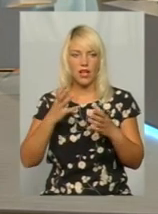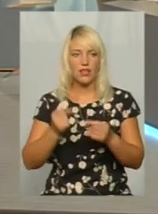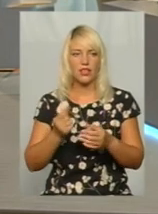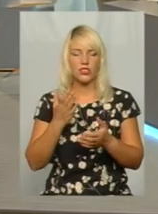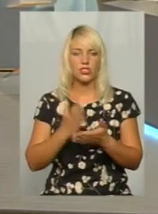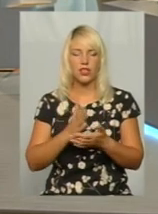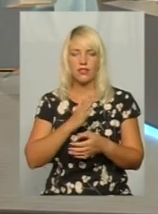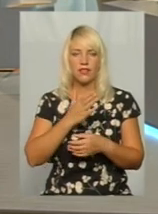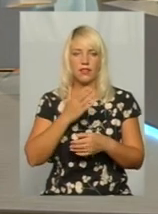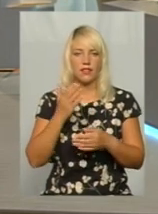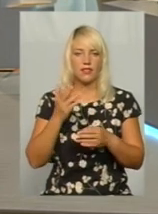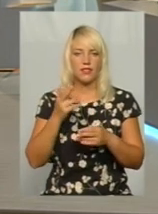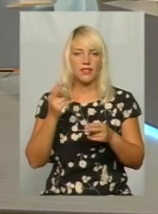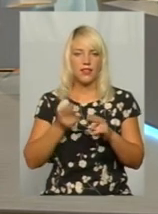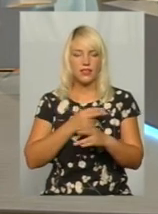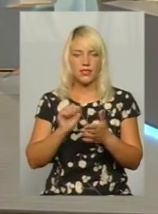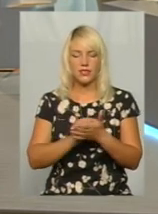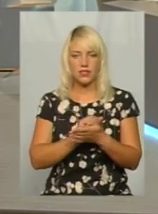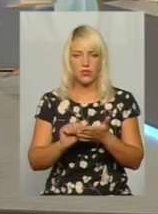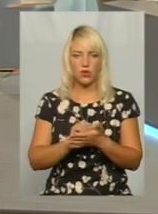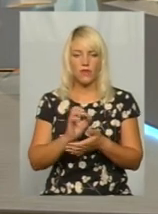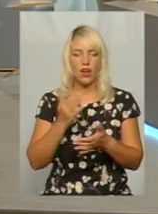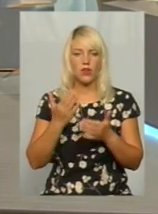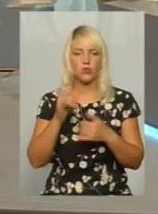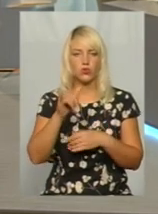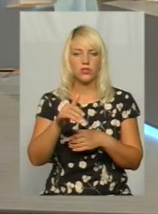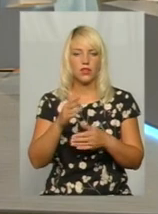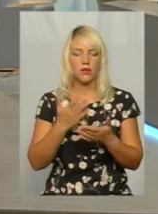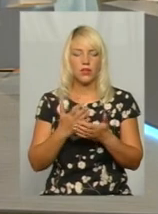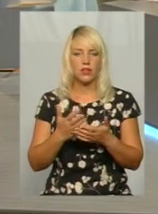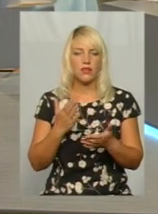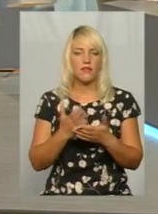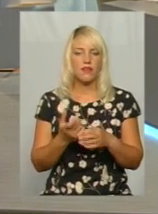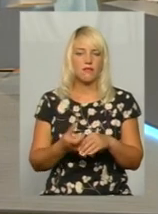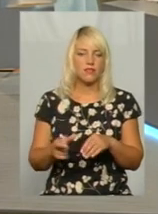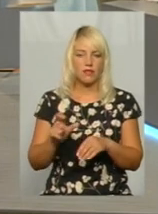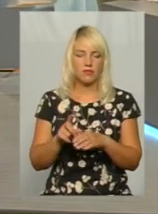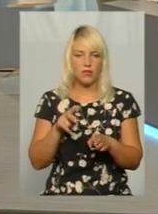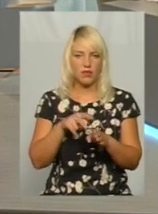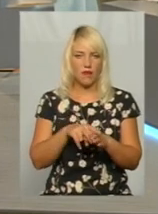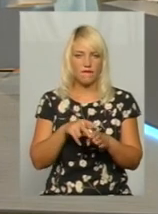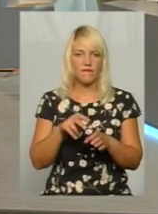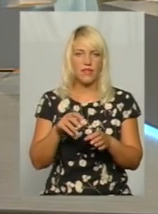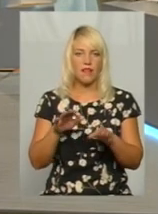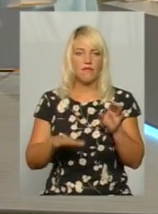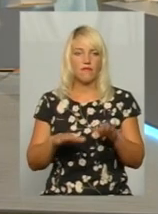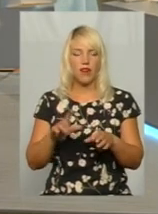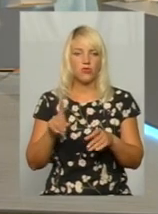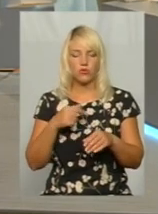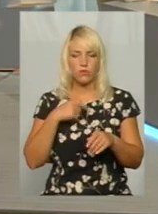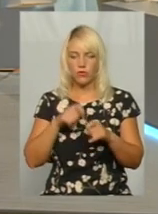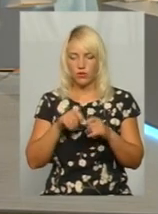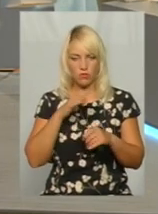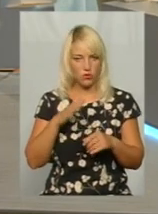неліцензовані. А якщо у них там трапляються такі випадки надмірної ваги, їх навіть ніхто не може перевірити? Ми перевіряємо